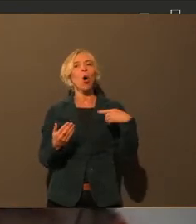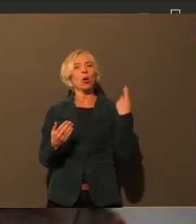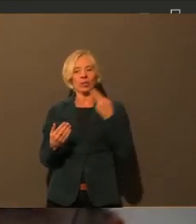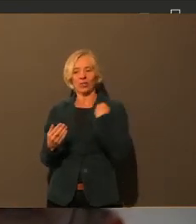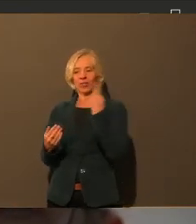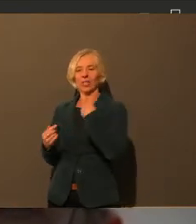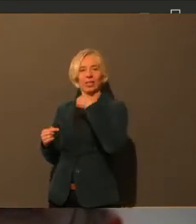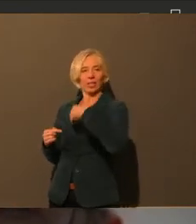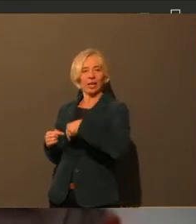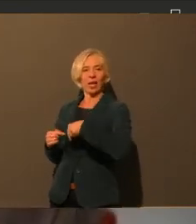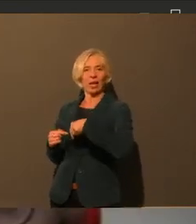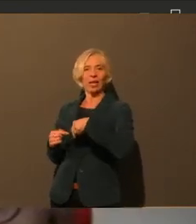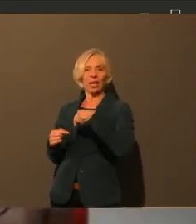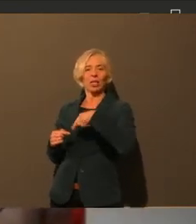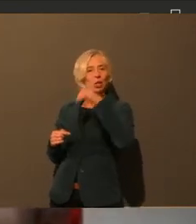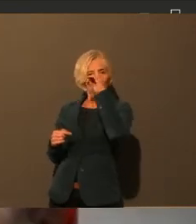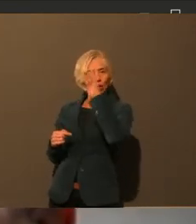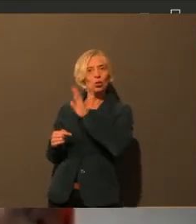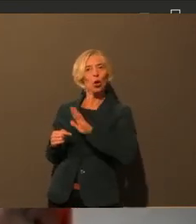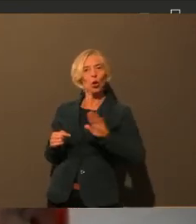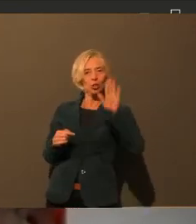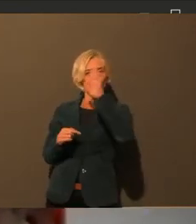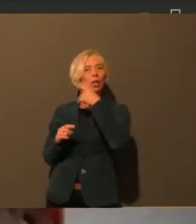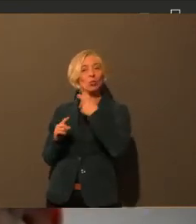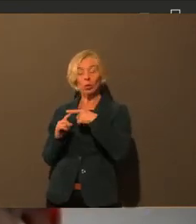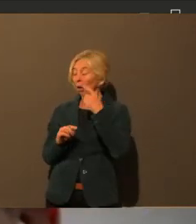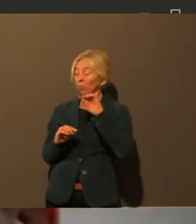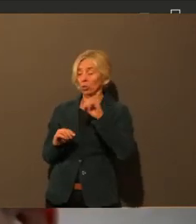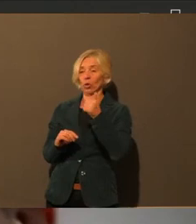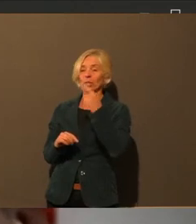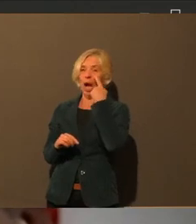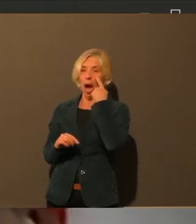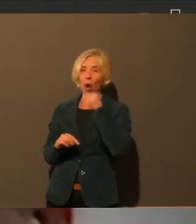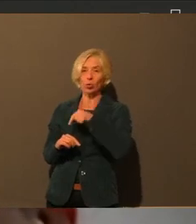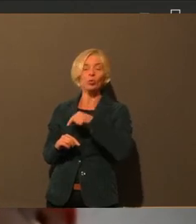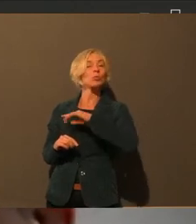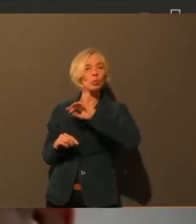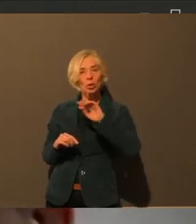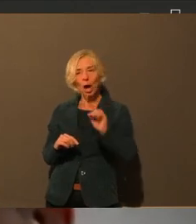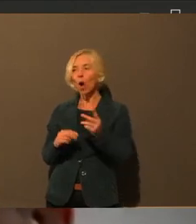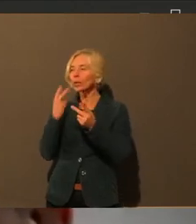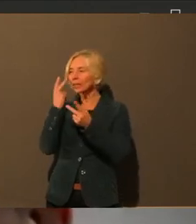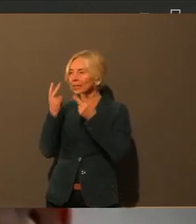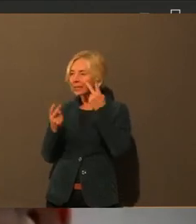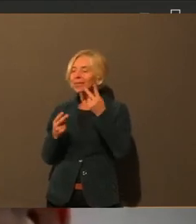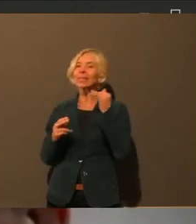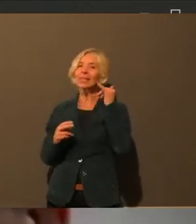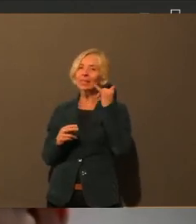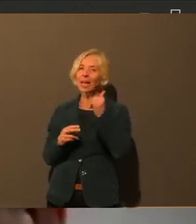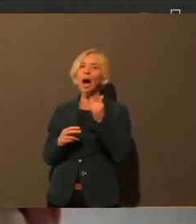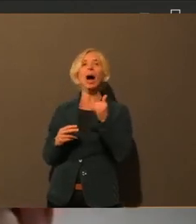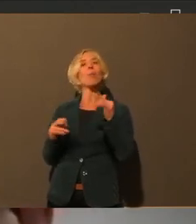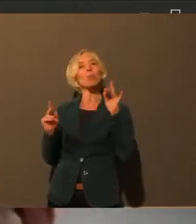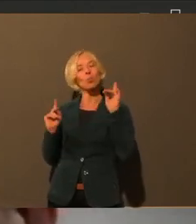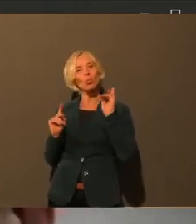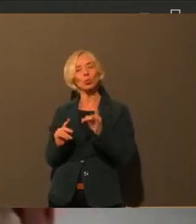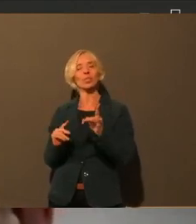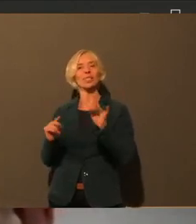das natürlich sofort erkannt und hat gerade die Risikogruppen